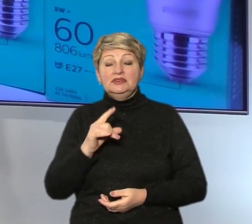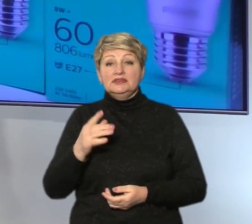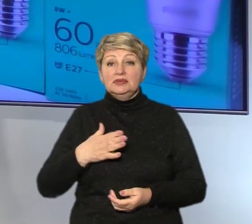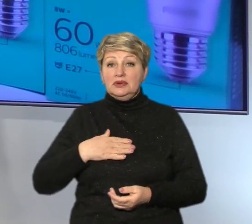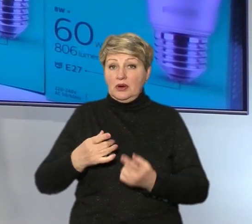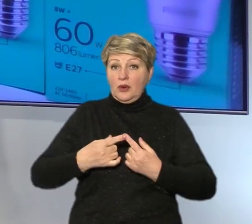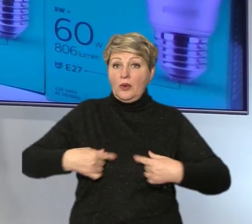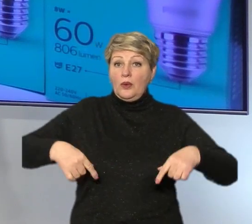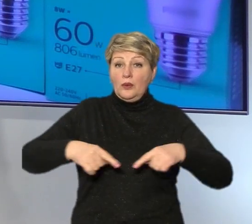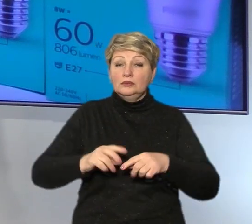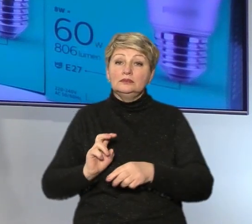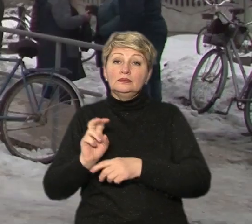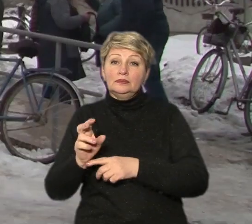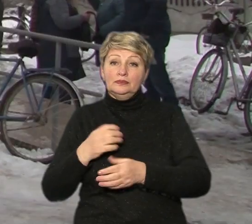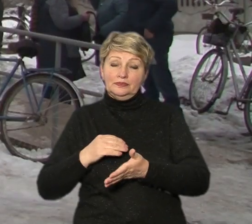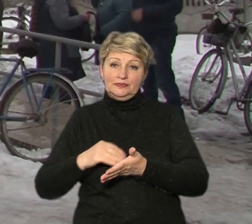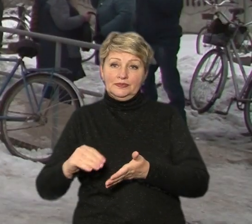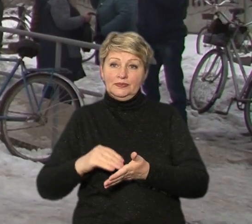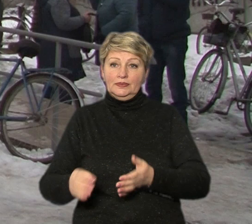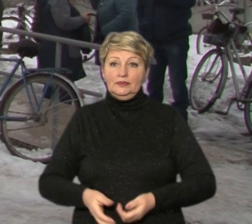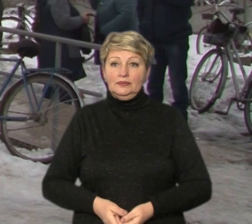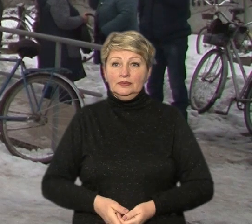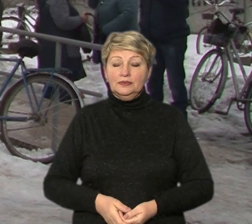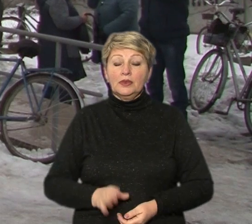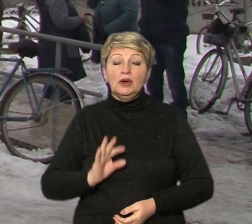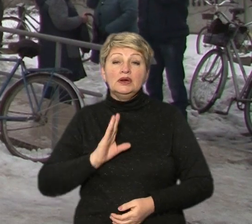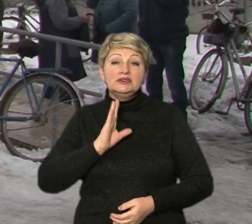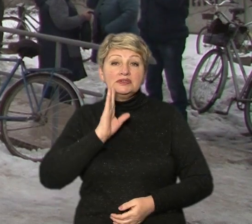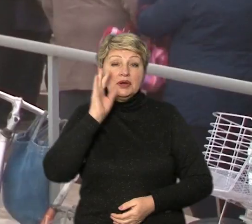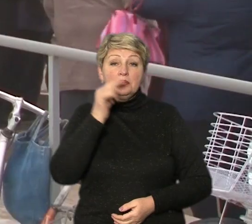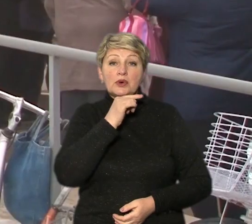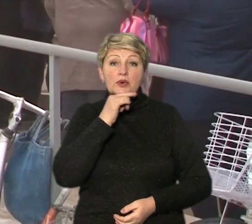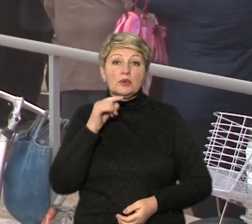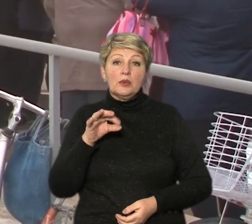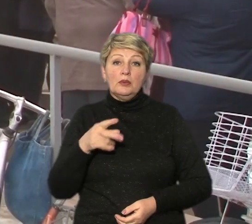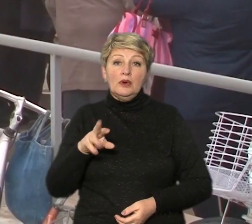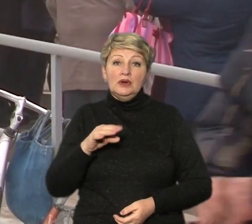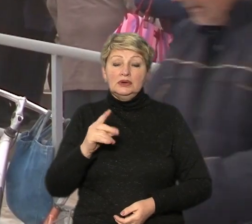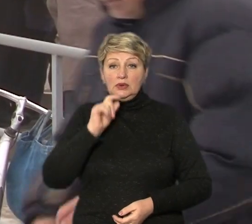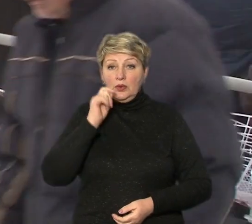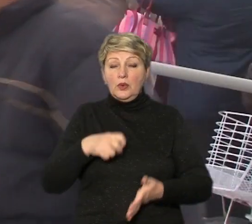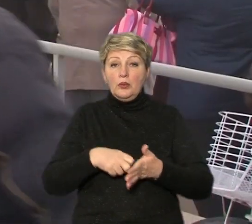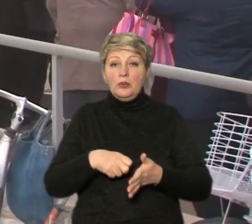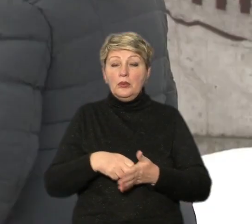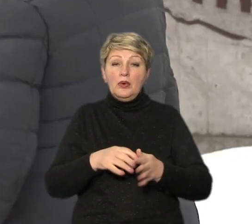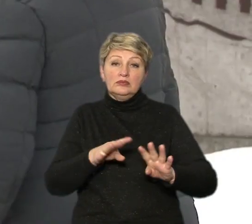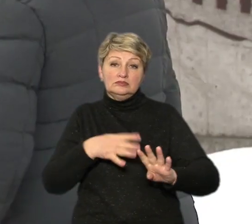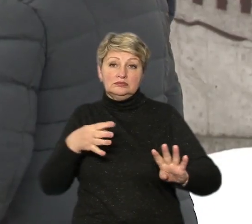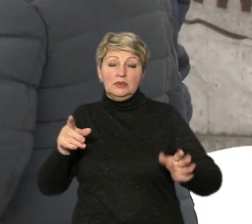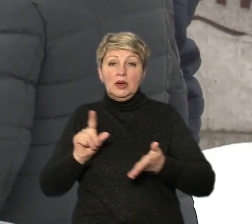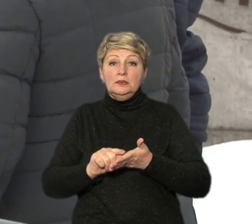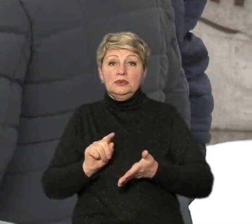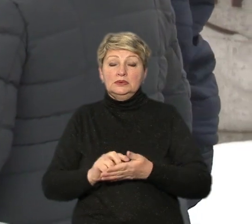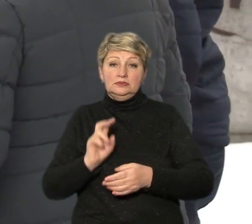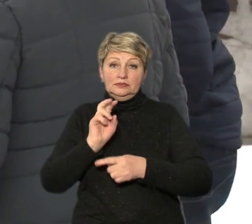побувала Анастасія Гуменна. Зранку у Росськополянському відділенні «Укрпошти» черги пенсіонери прийшли